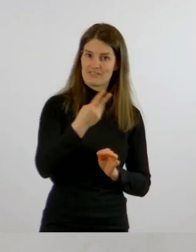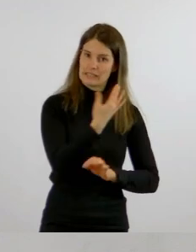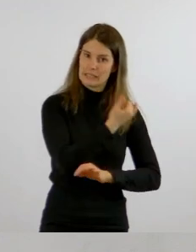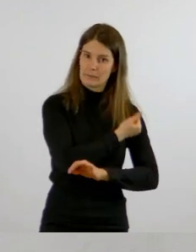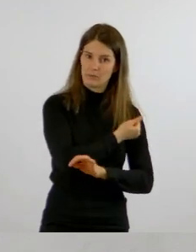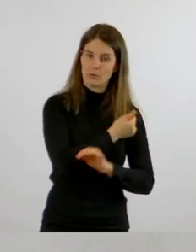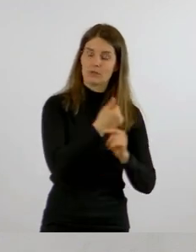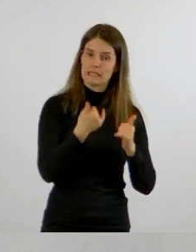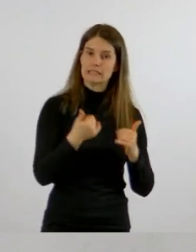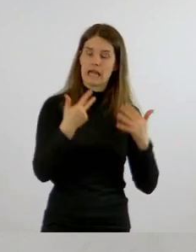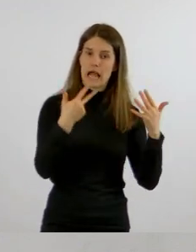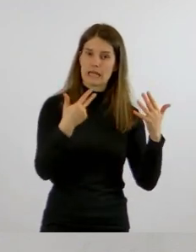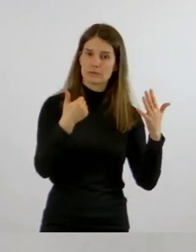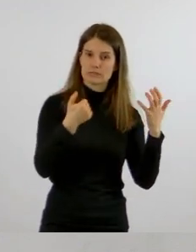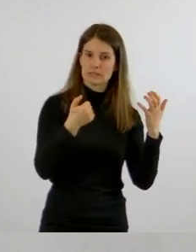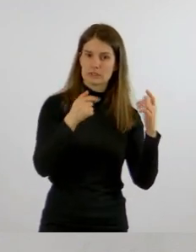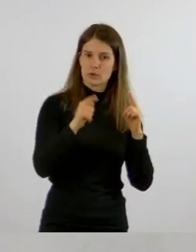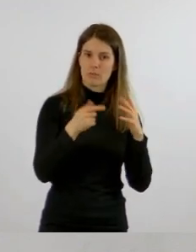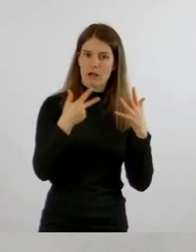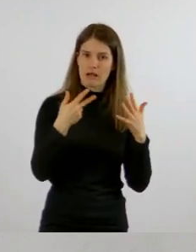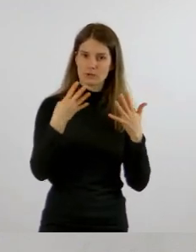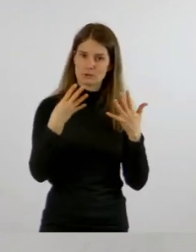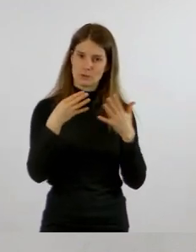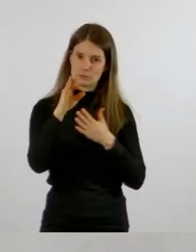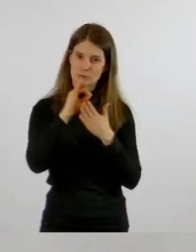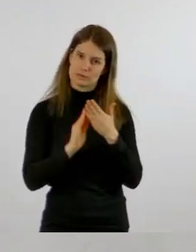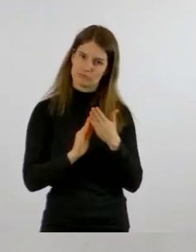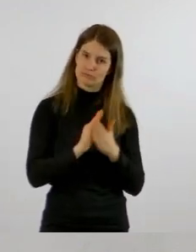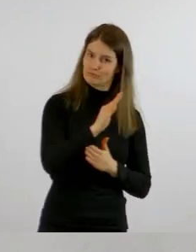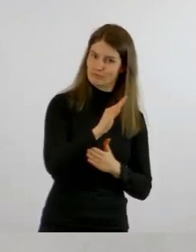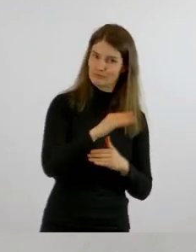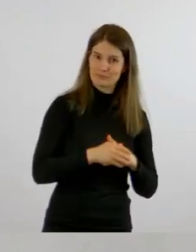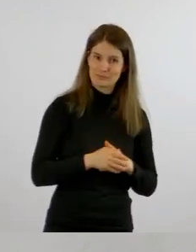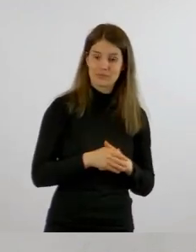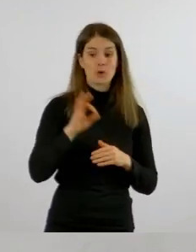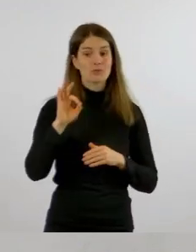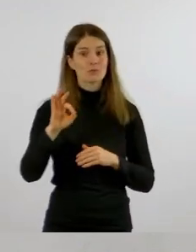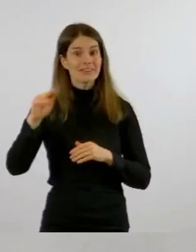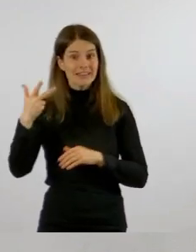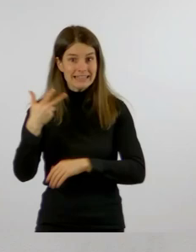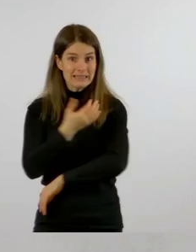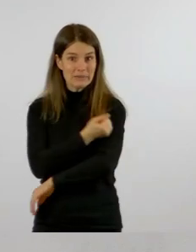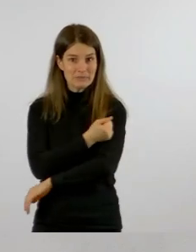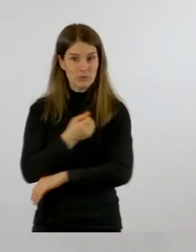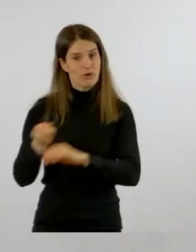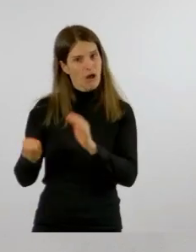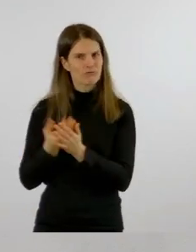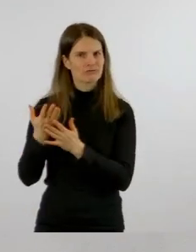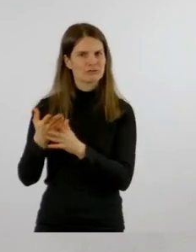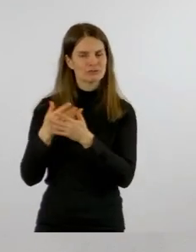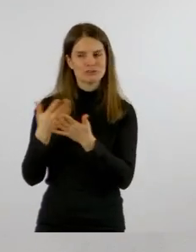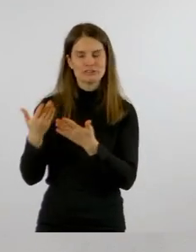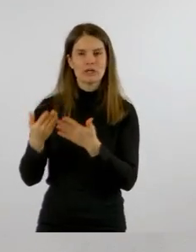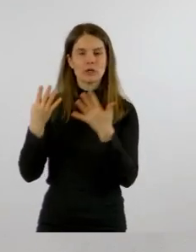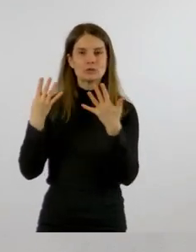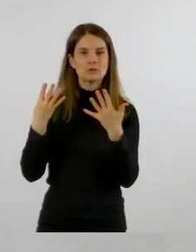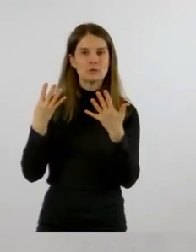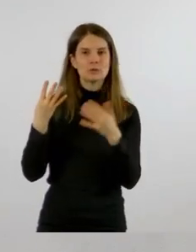,89 Prozent angestiegen ist und für die Auffrischungsimpfungen bei 49